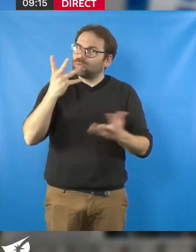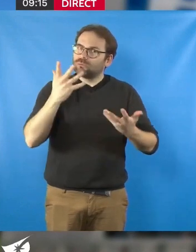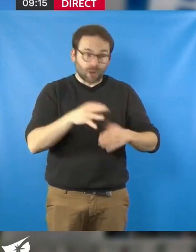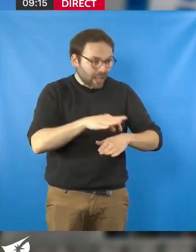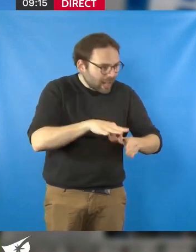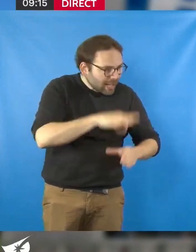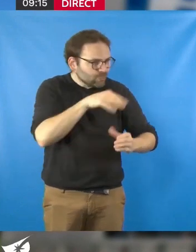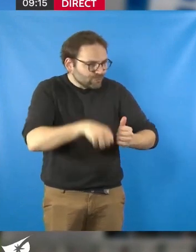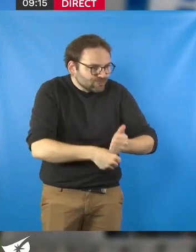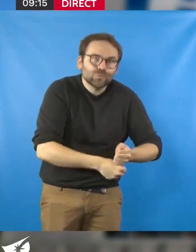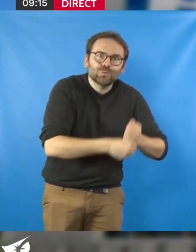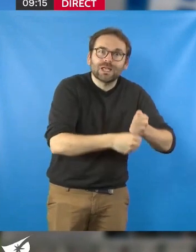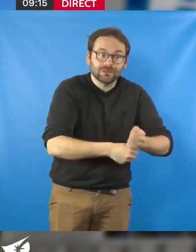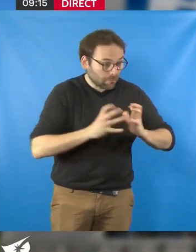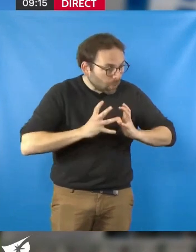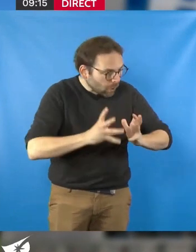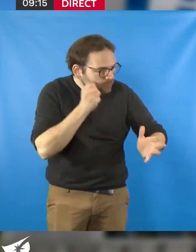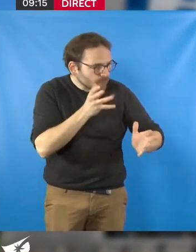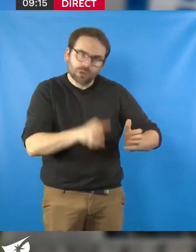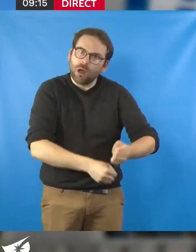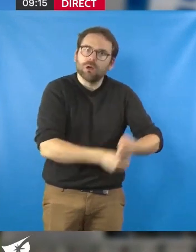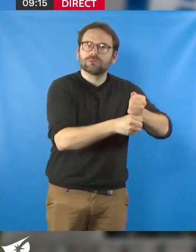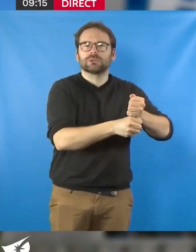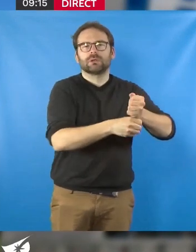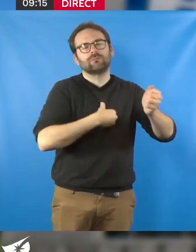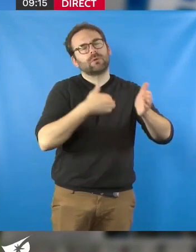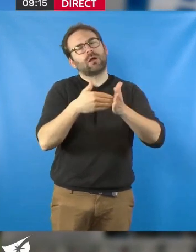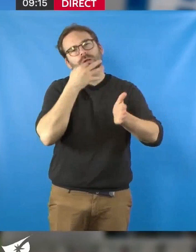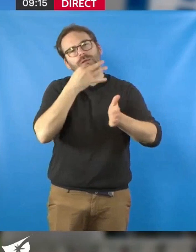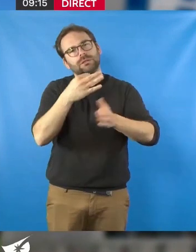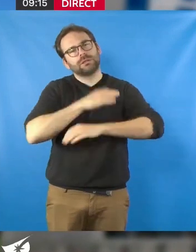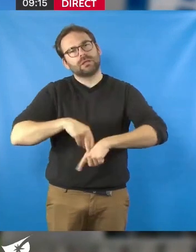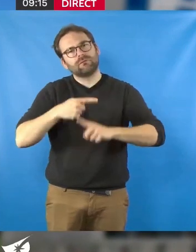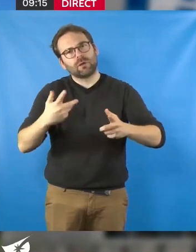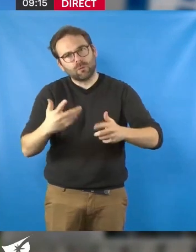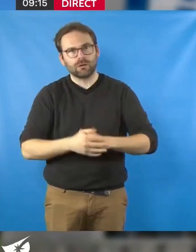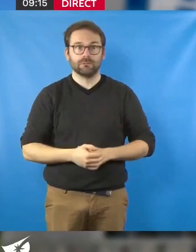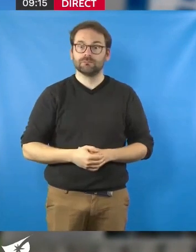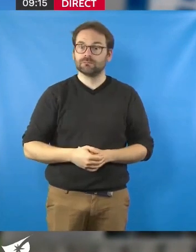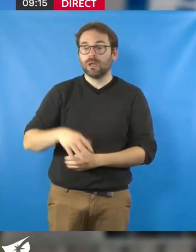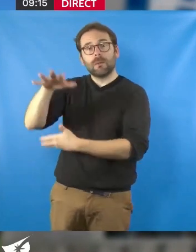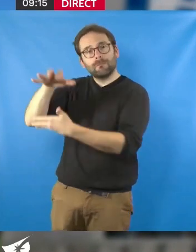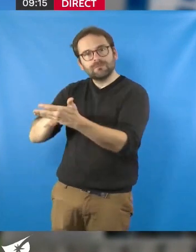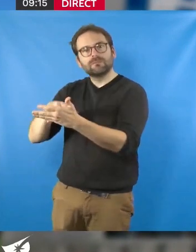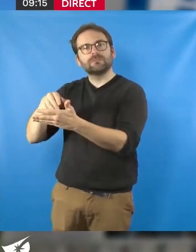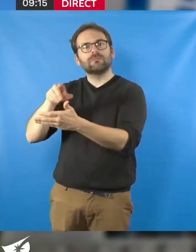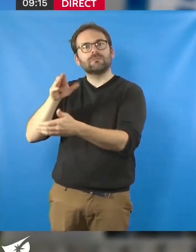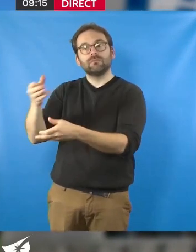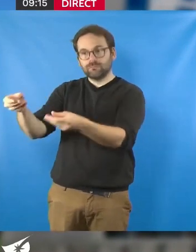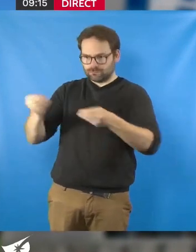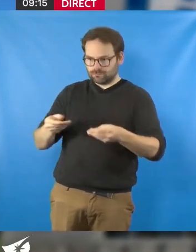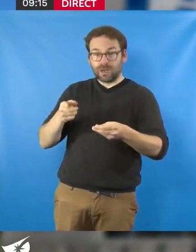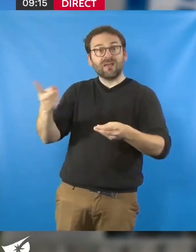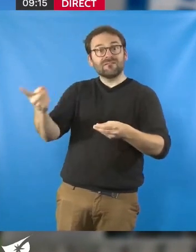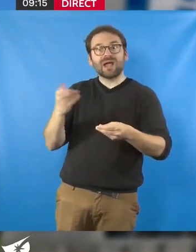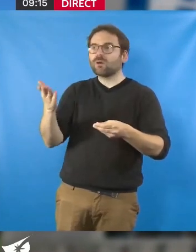qui s'engagent au quotidien. Et puis juste vous redire une dernière fois, sachez que cet avis du déontologue a été émis